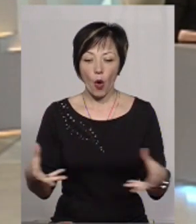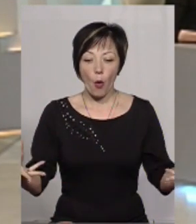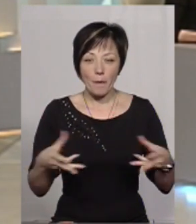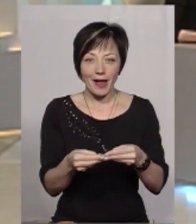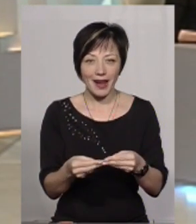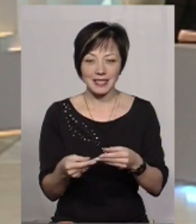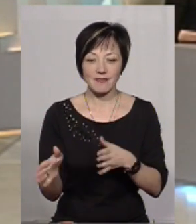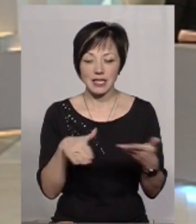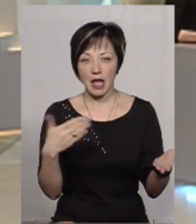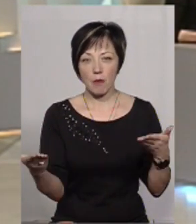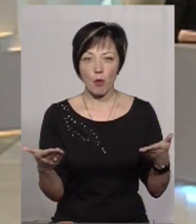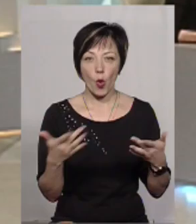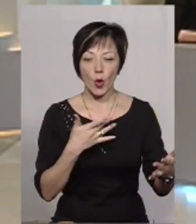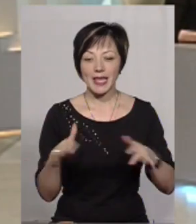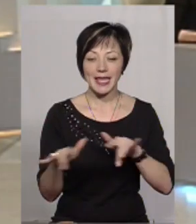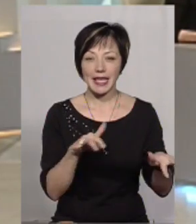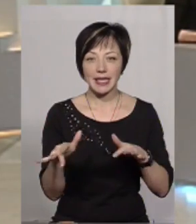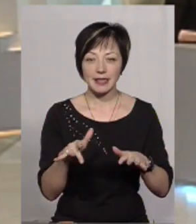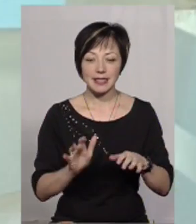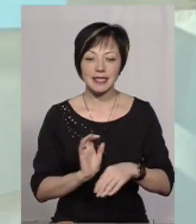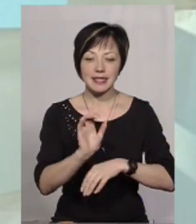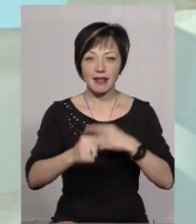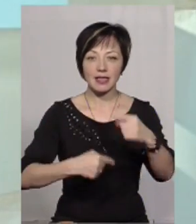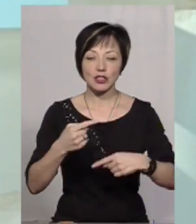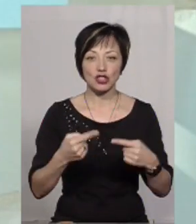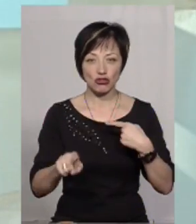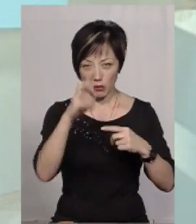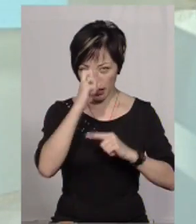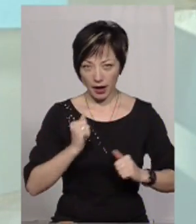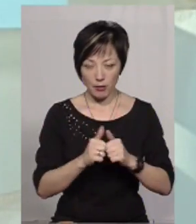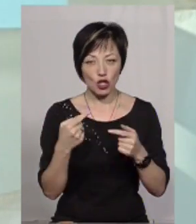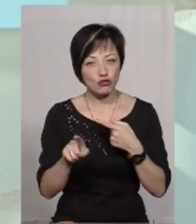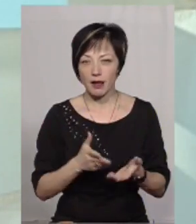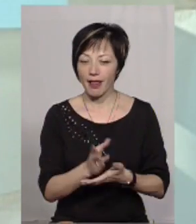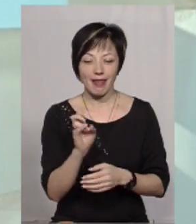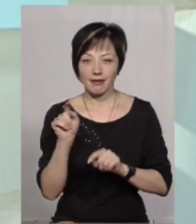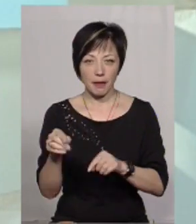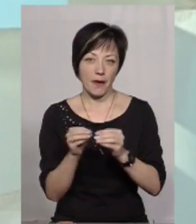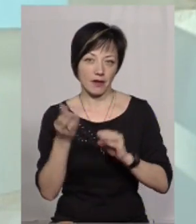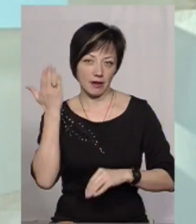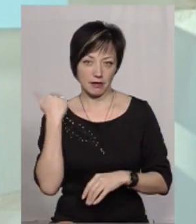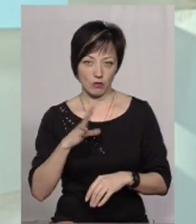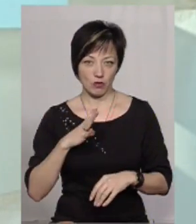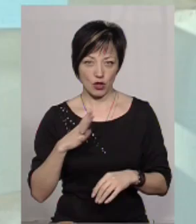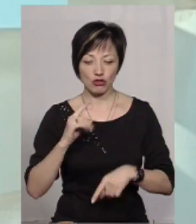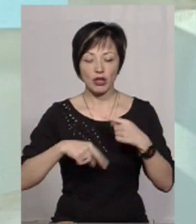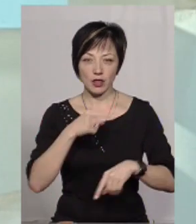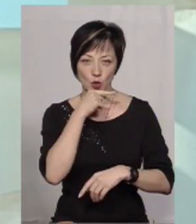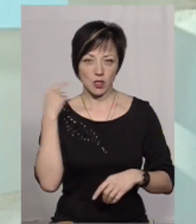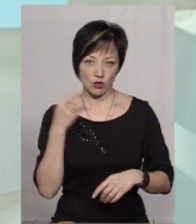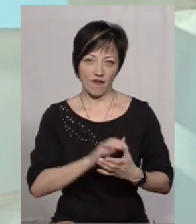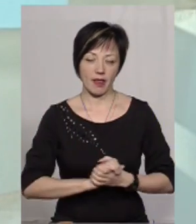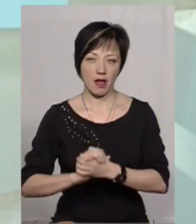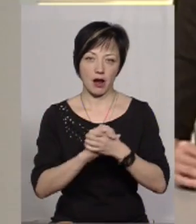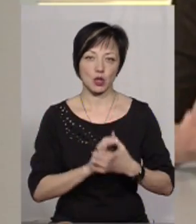кооперації і взаємодії з транзиту, з іншими країнами, іншими шляхами, не тими, які були для нас традиційними через ту